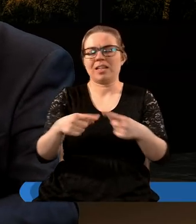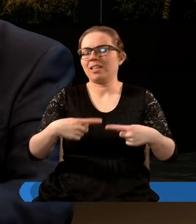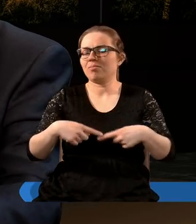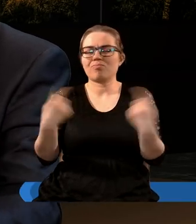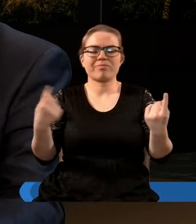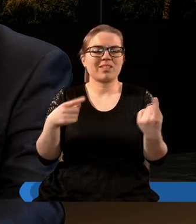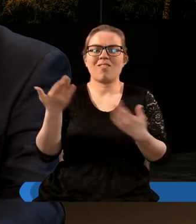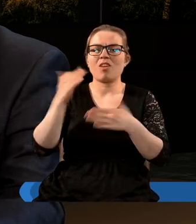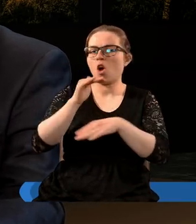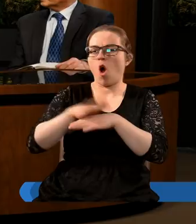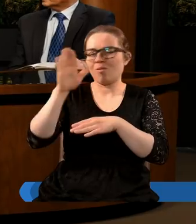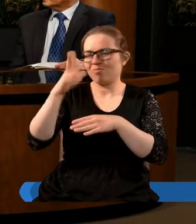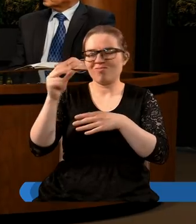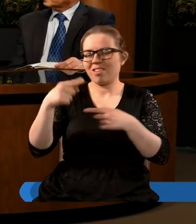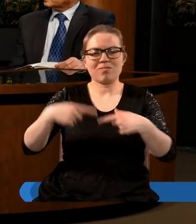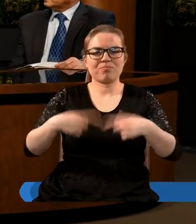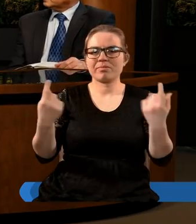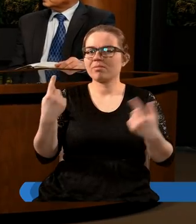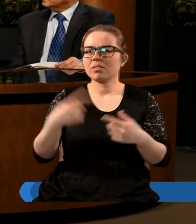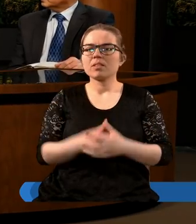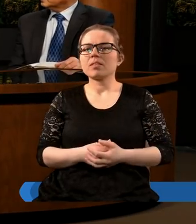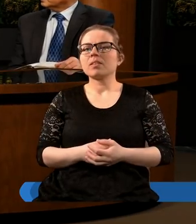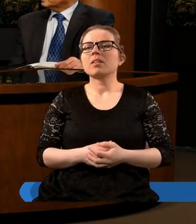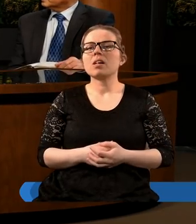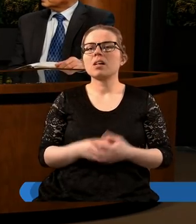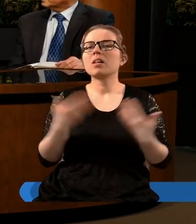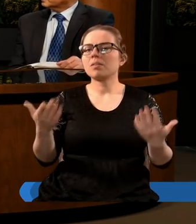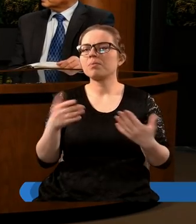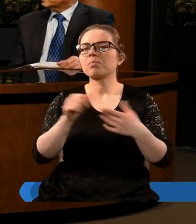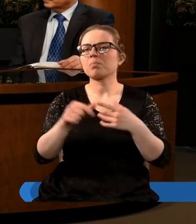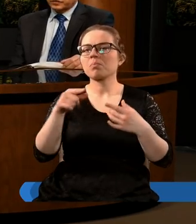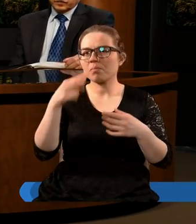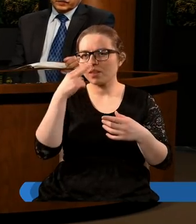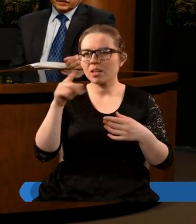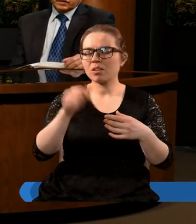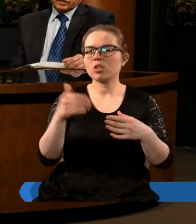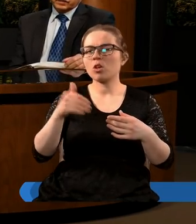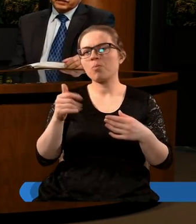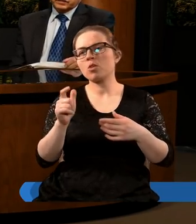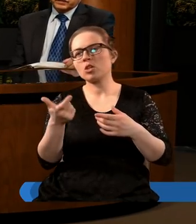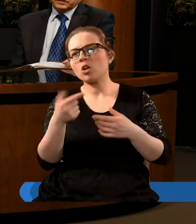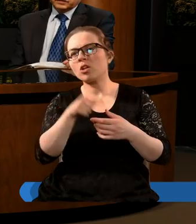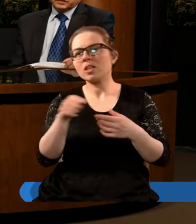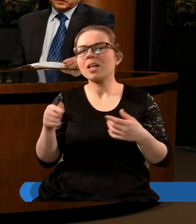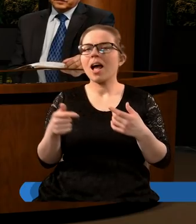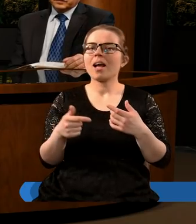z wolą bożą. Wolą bożą, tak. Dziękuję. Poza tym nawet ten ubiór, ale o ubierze to zaraz będziemy mówić tej